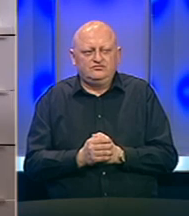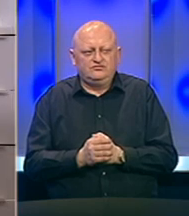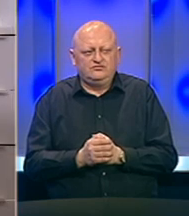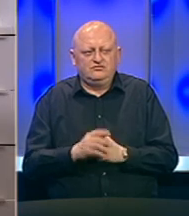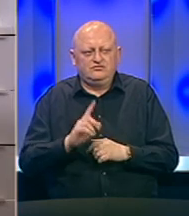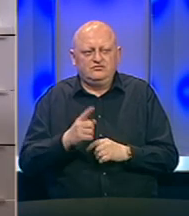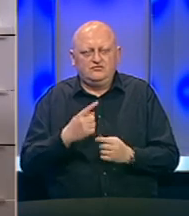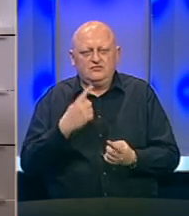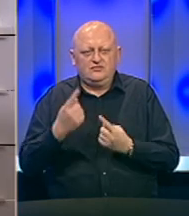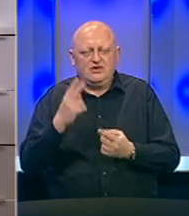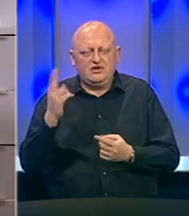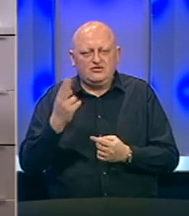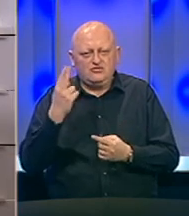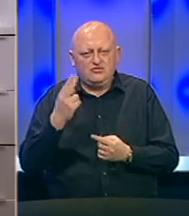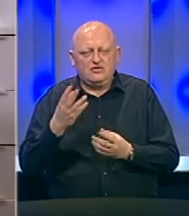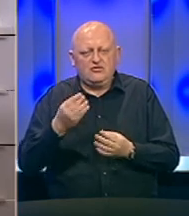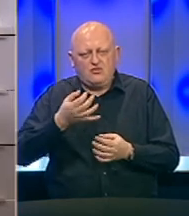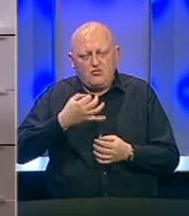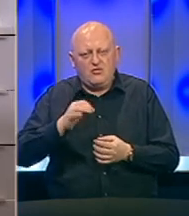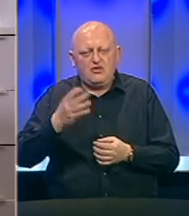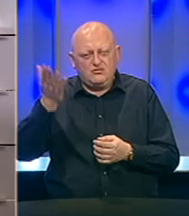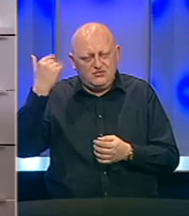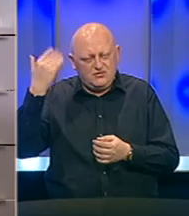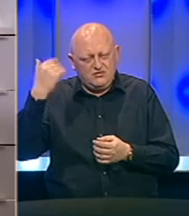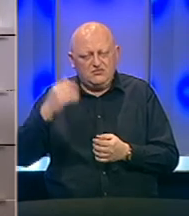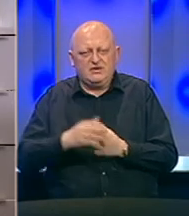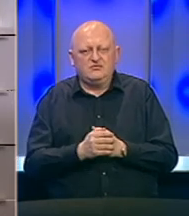Trenutačna situacija u Sloveniji je puno bolje nego što je bila.